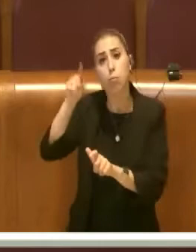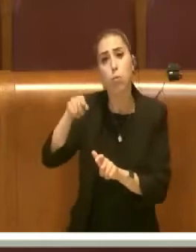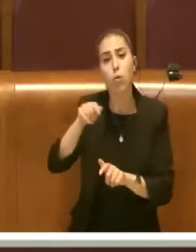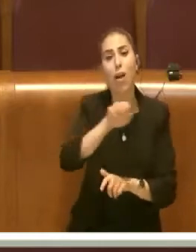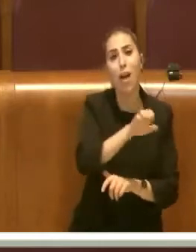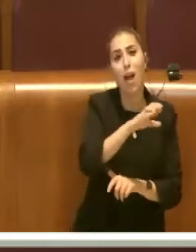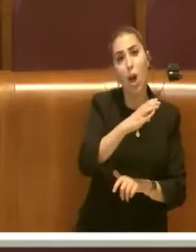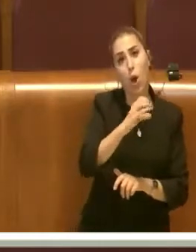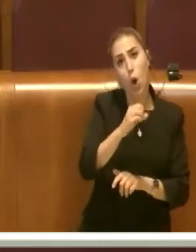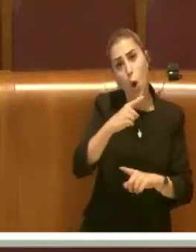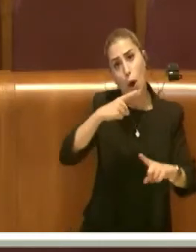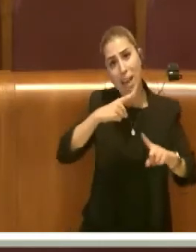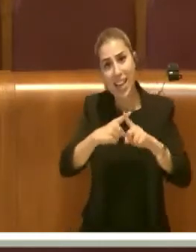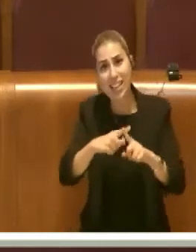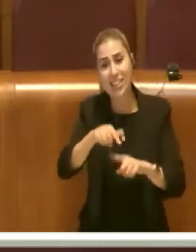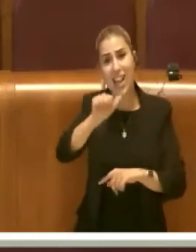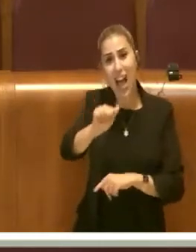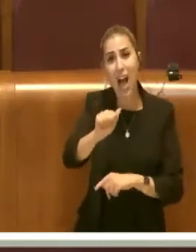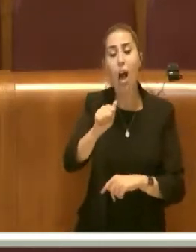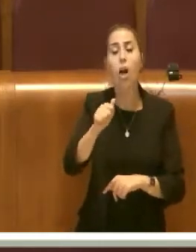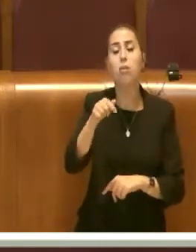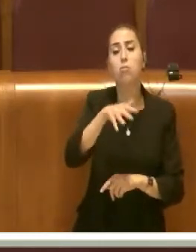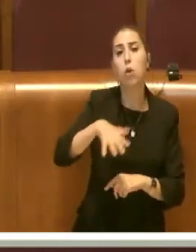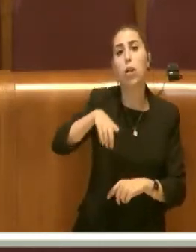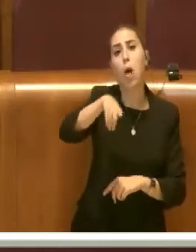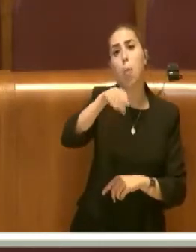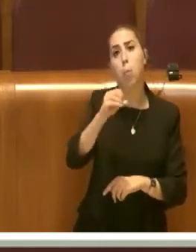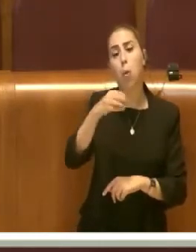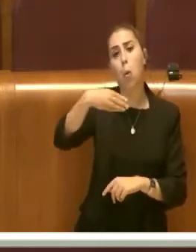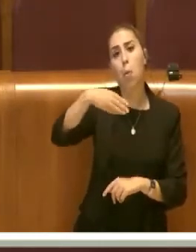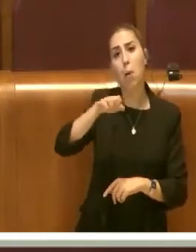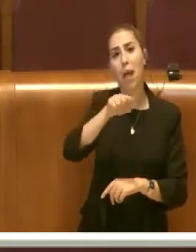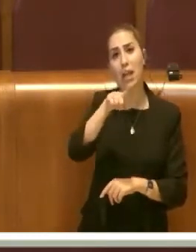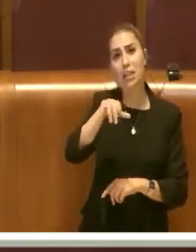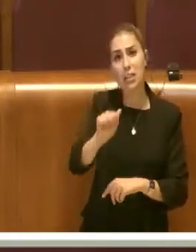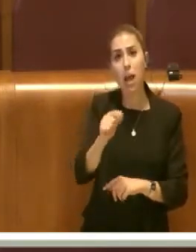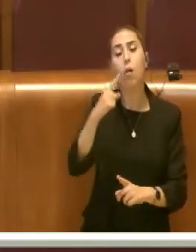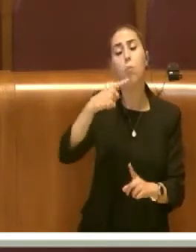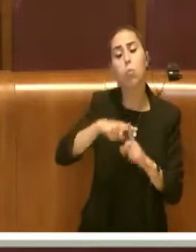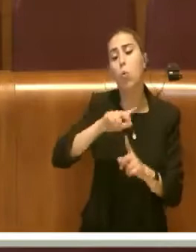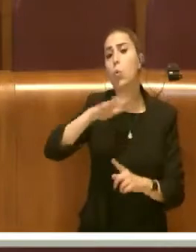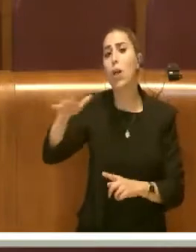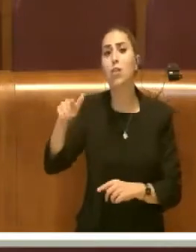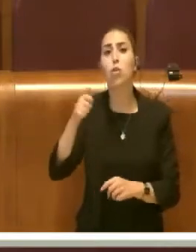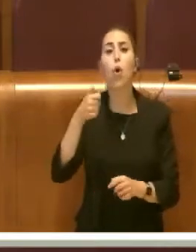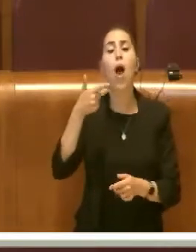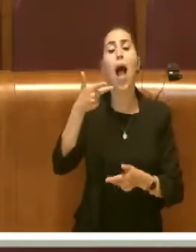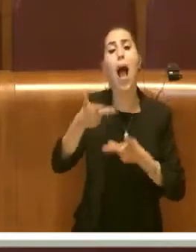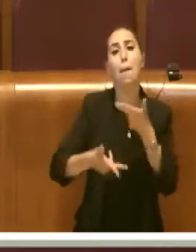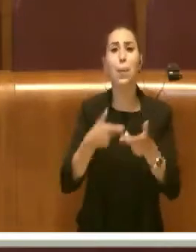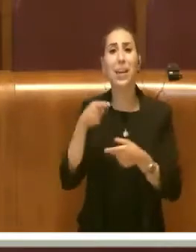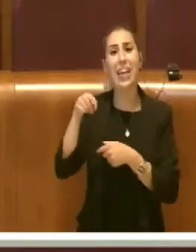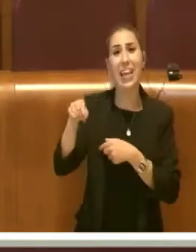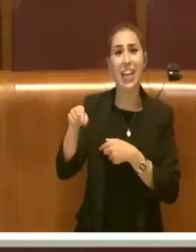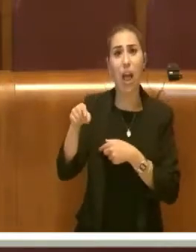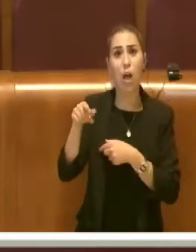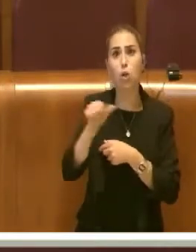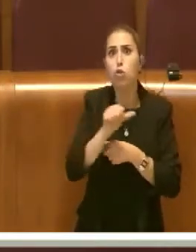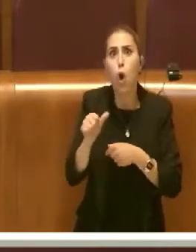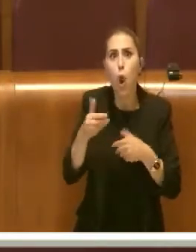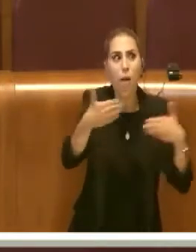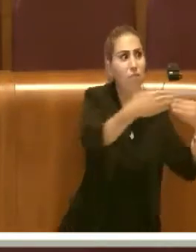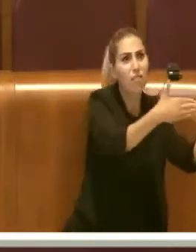EcoX a Pomezia e un altro impianto ad Aprilia, solo per parlare di quelli nelle nostre